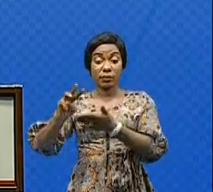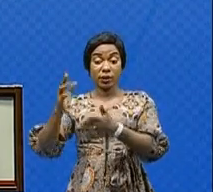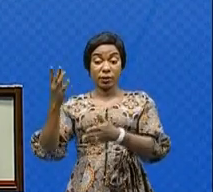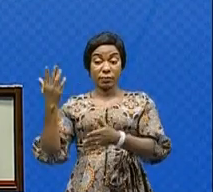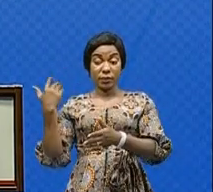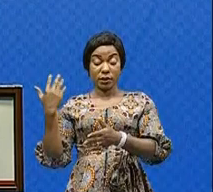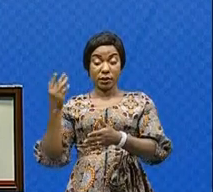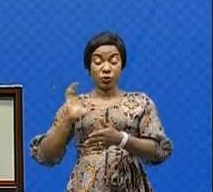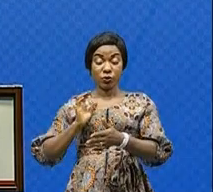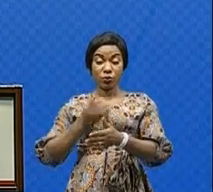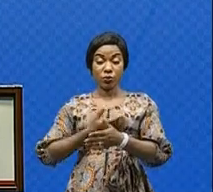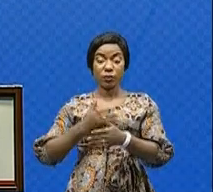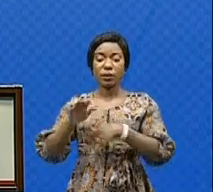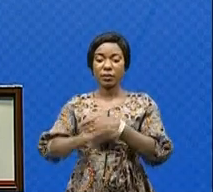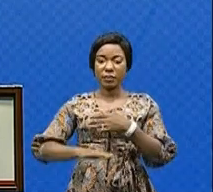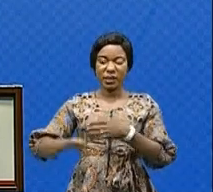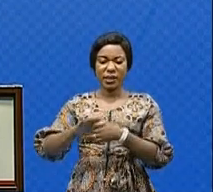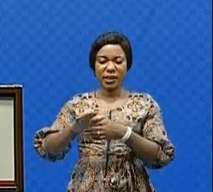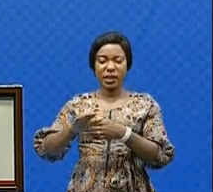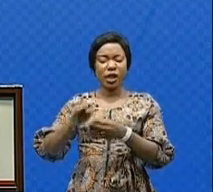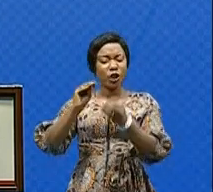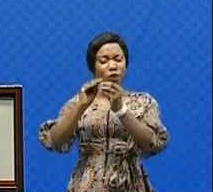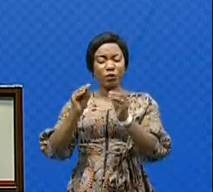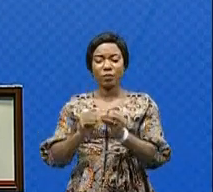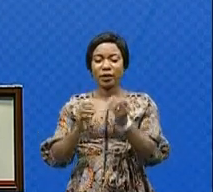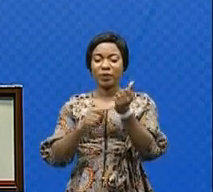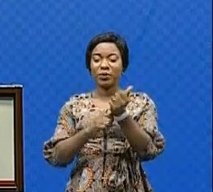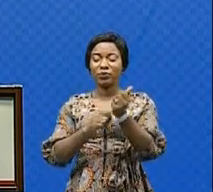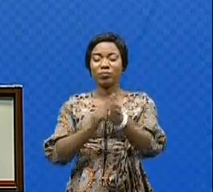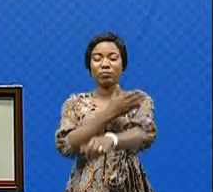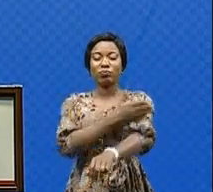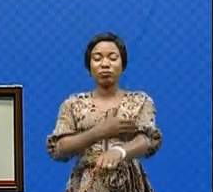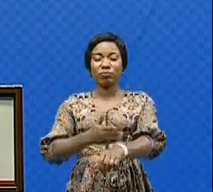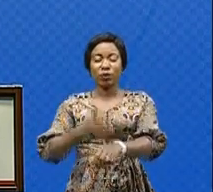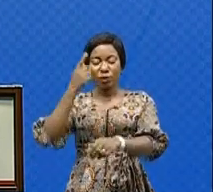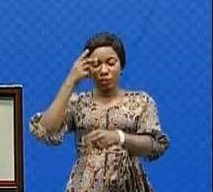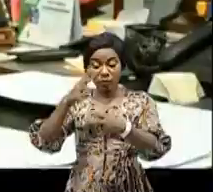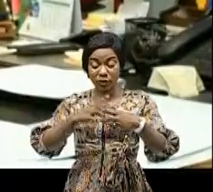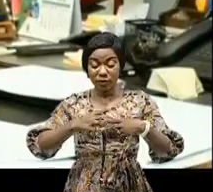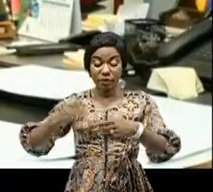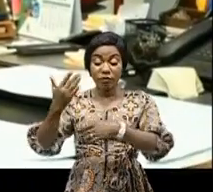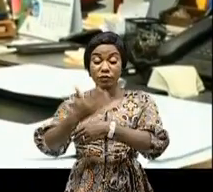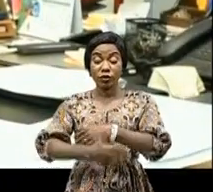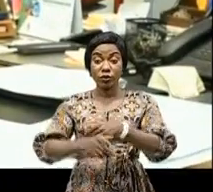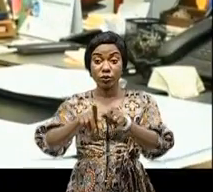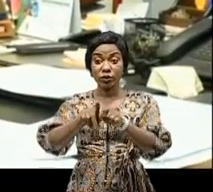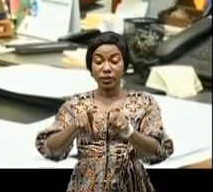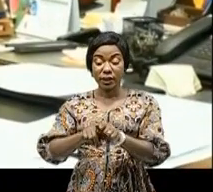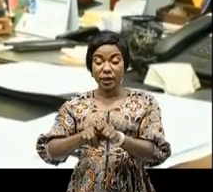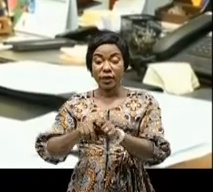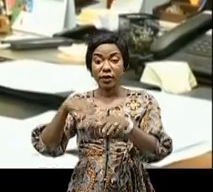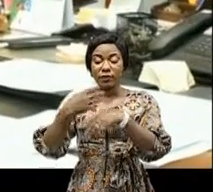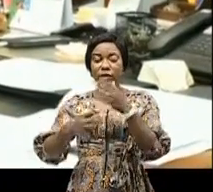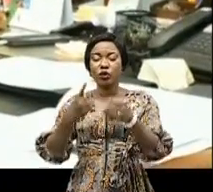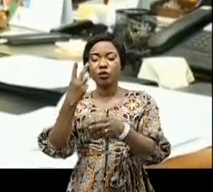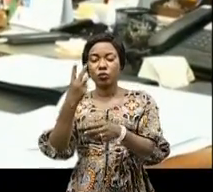pays a enregistré des faibles effectifs des cas importés au niveau de la surveillance transfrontalière, faisant une moyenne d'environ trois